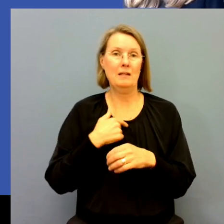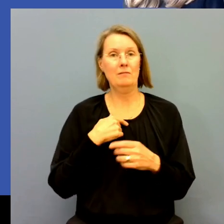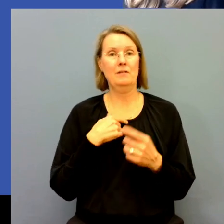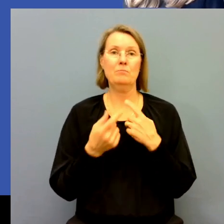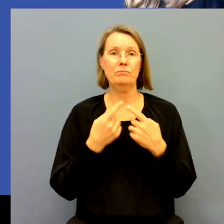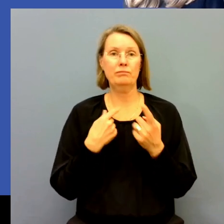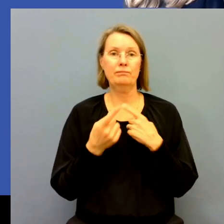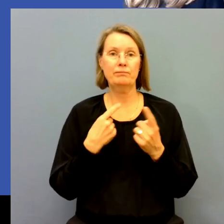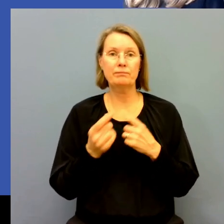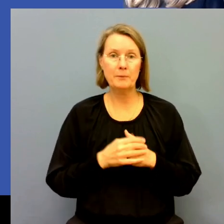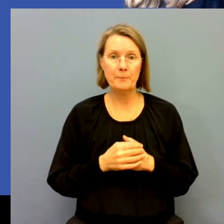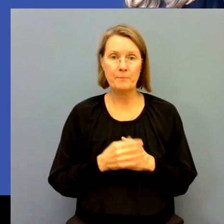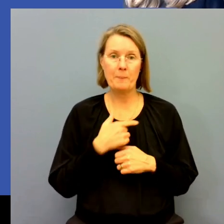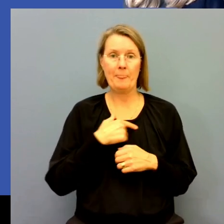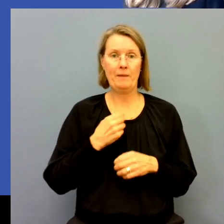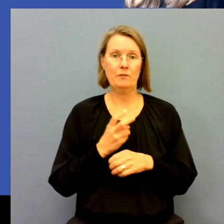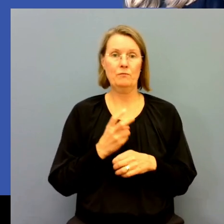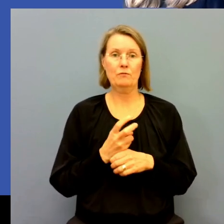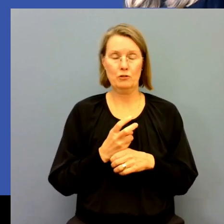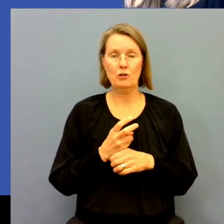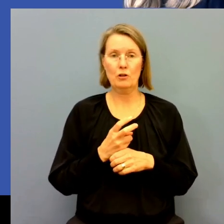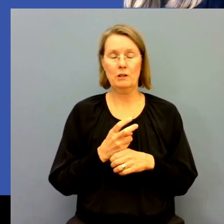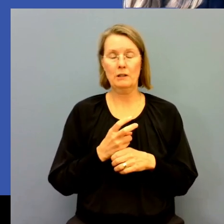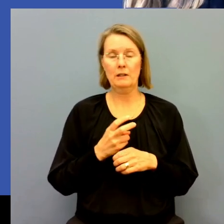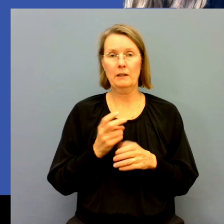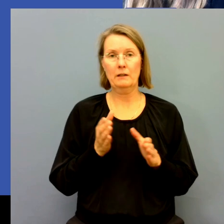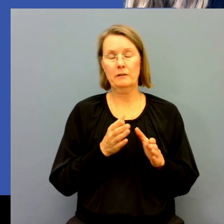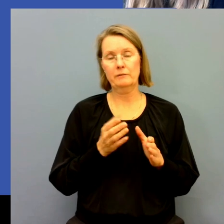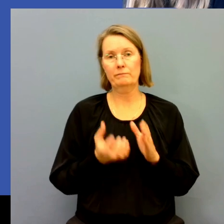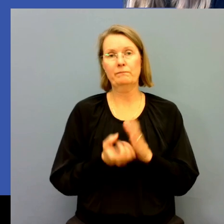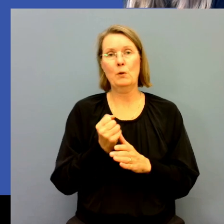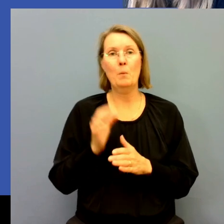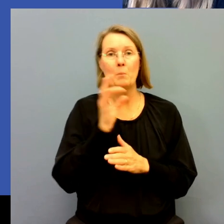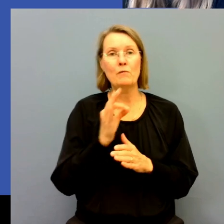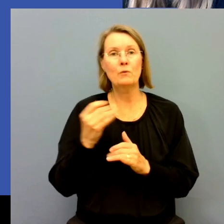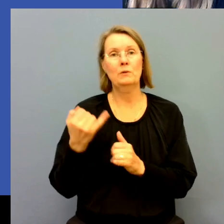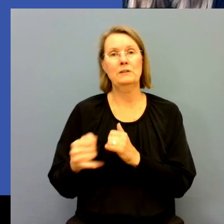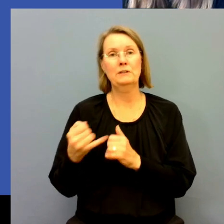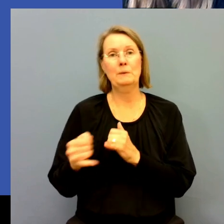samtalets gång. Så ska vi försöka få tid till det mot slutet.